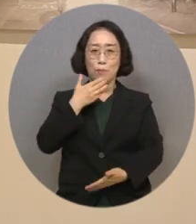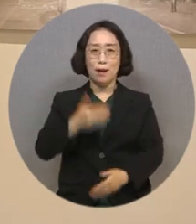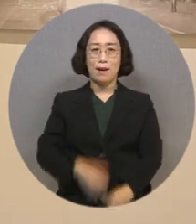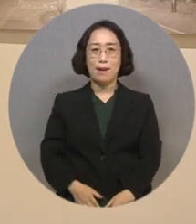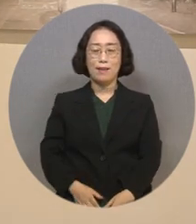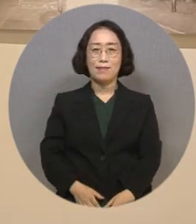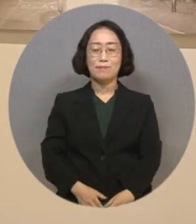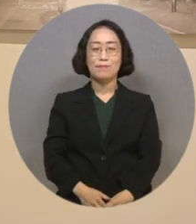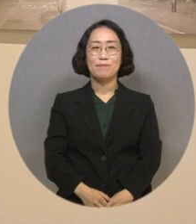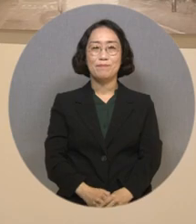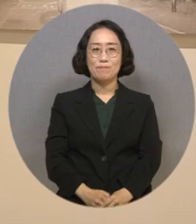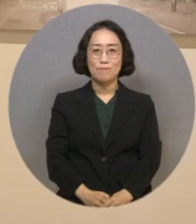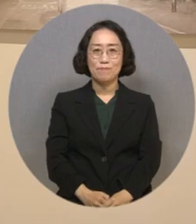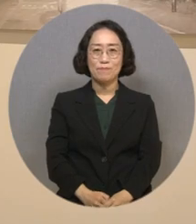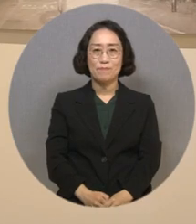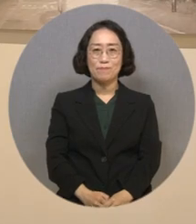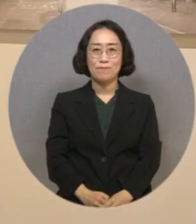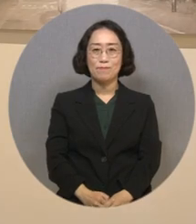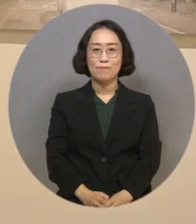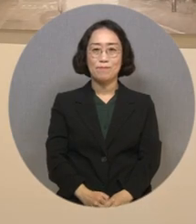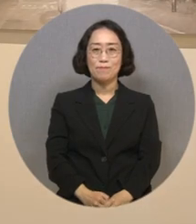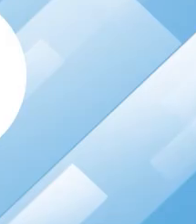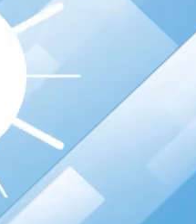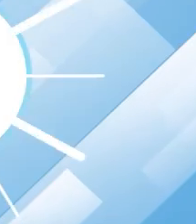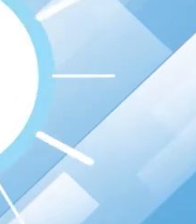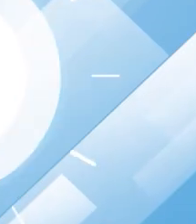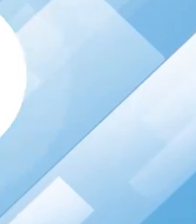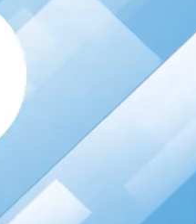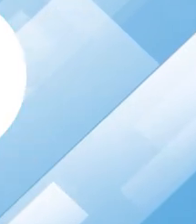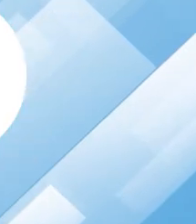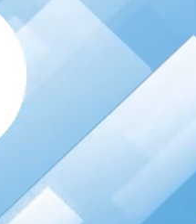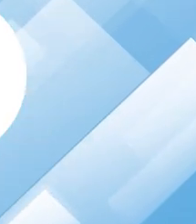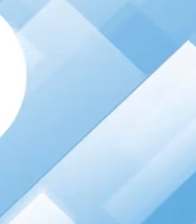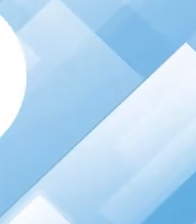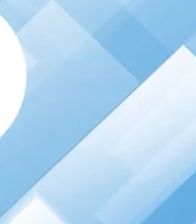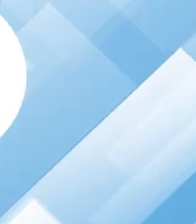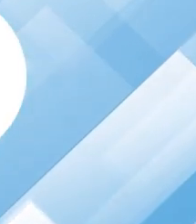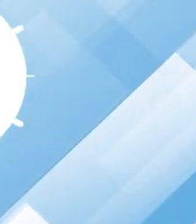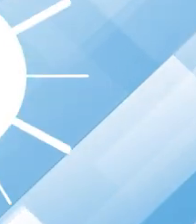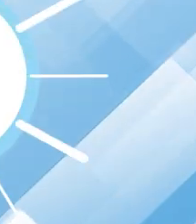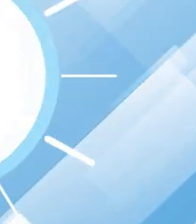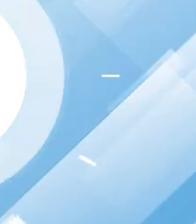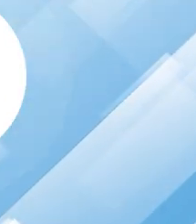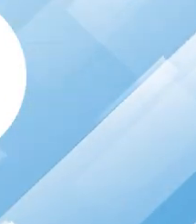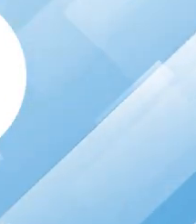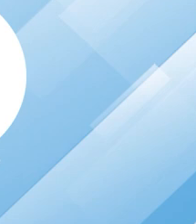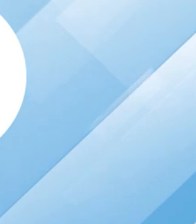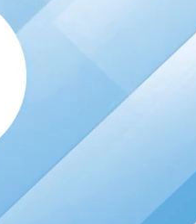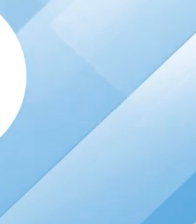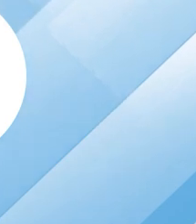포켓이 비닐입니다. 포켓이 그럼 다음 영상에서 만나요. 한글자막 by